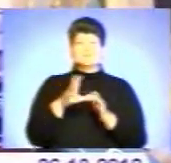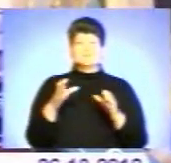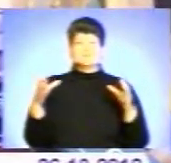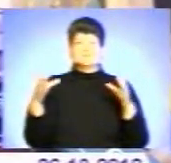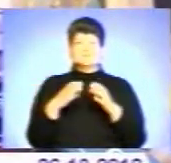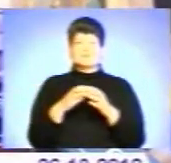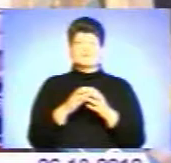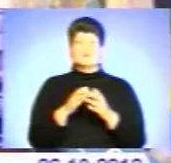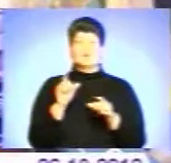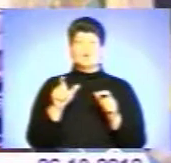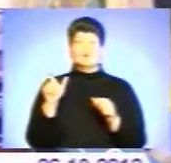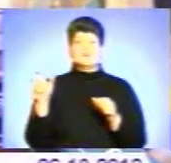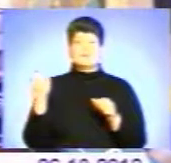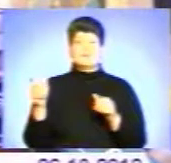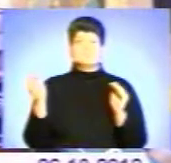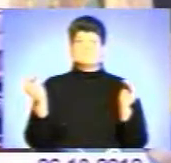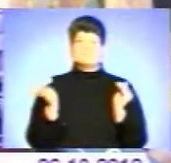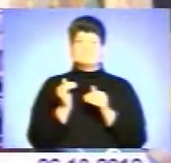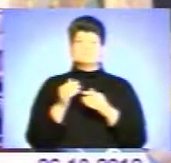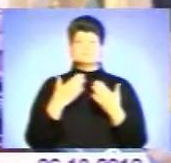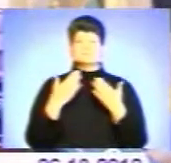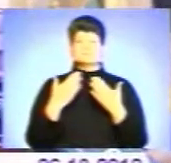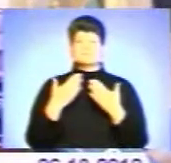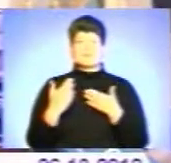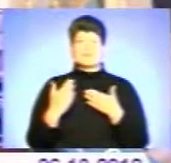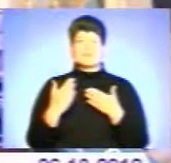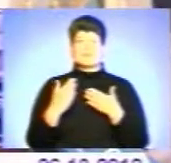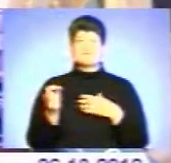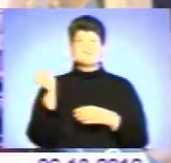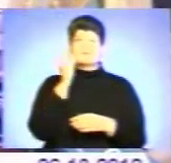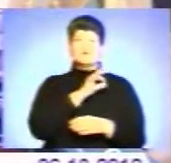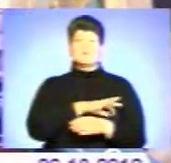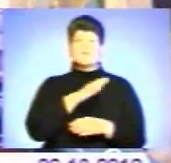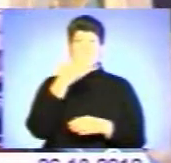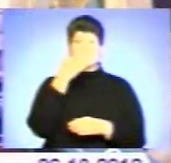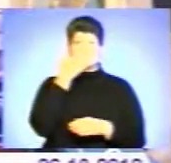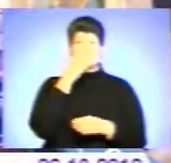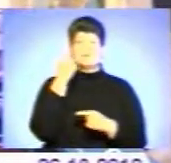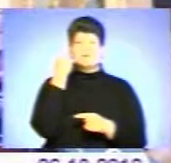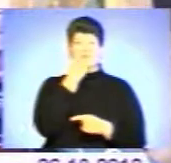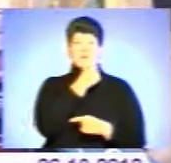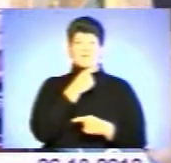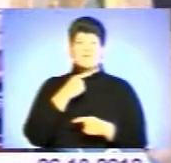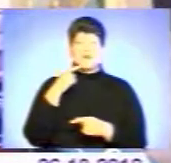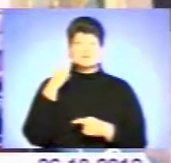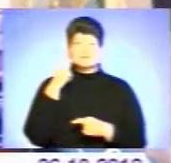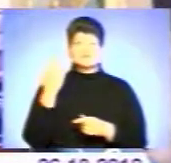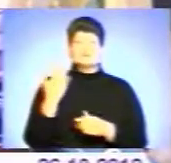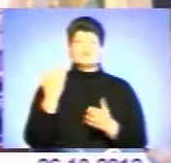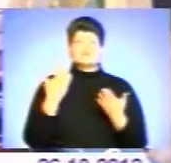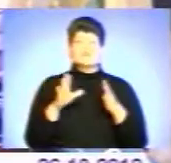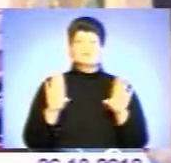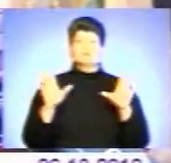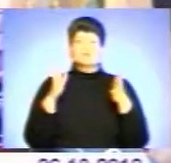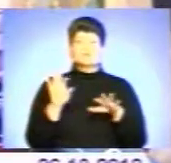поменше контактів, якщо є хворих, туди не йти. Використовувати марлеву маску, якщо ви самі захворіли. І все ж